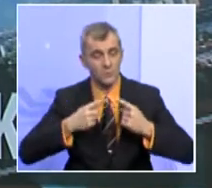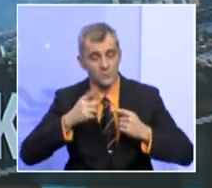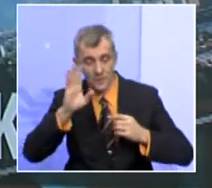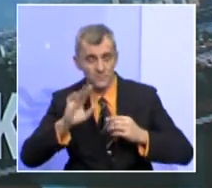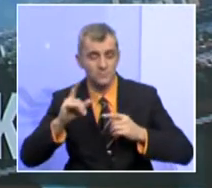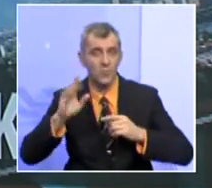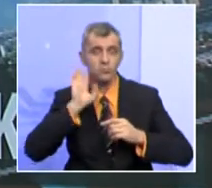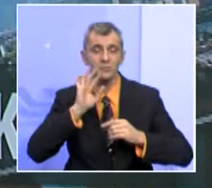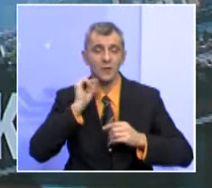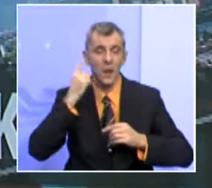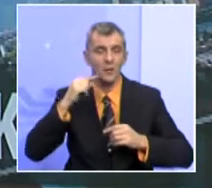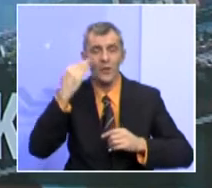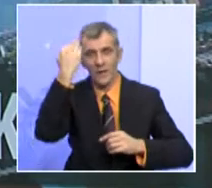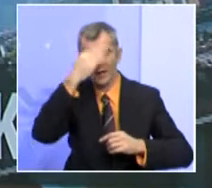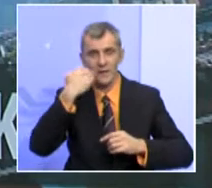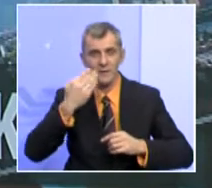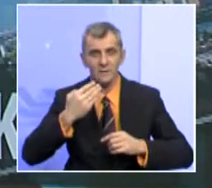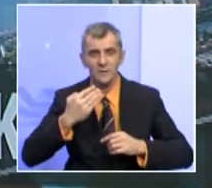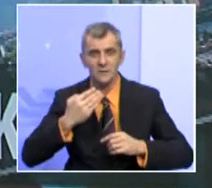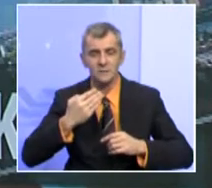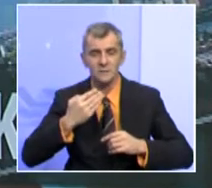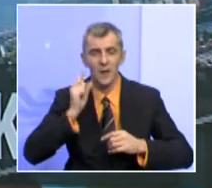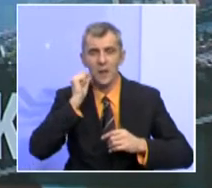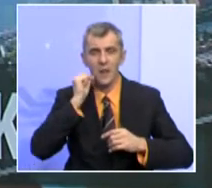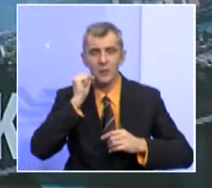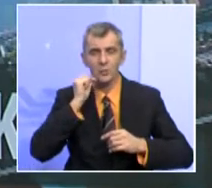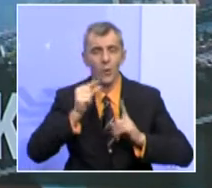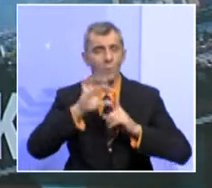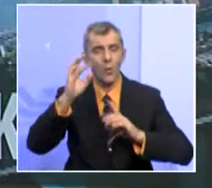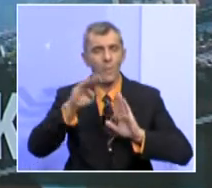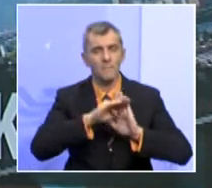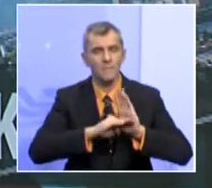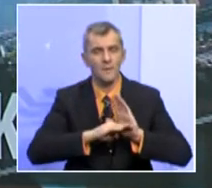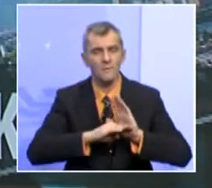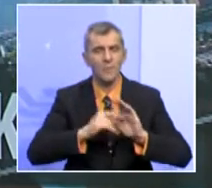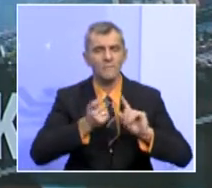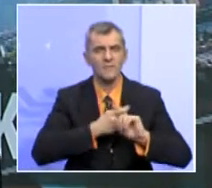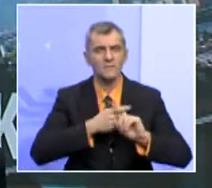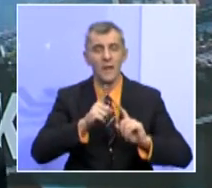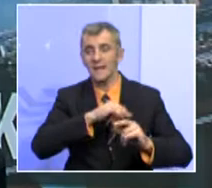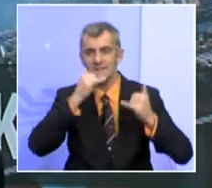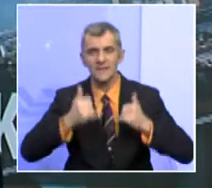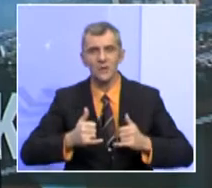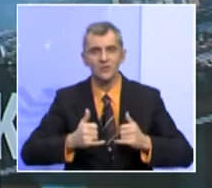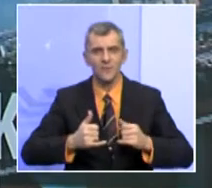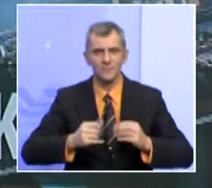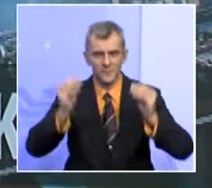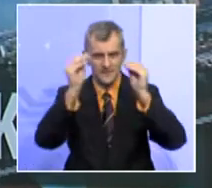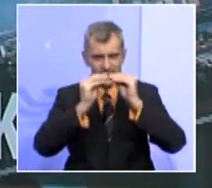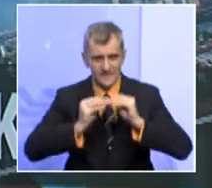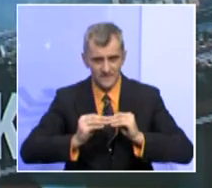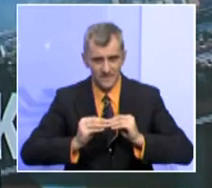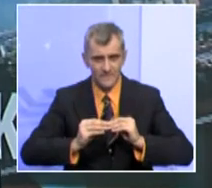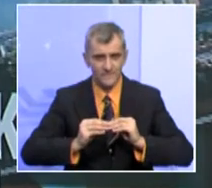naroda, kako hrvatski narod stvarno nije jednakopravan u federaciji BiH, to onda možemo zaključiti da sadašnji ustroj federacije BiH